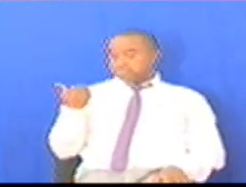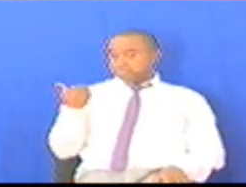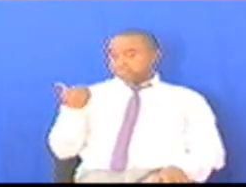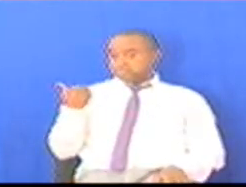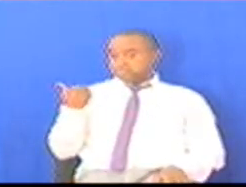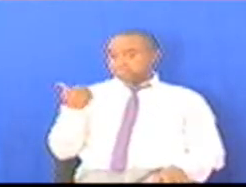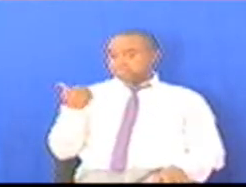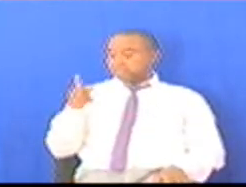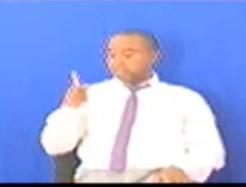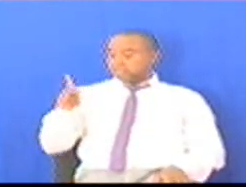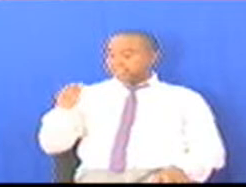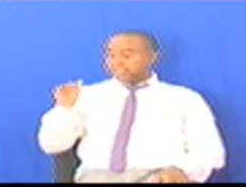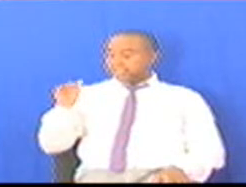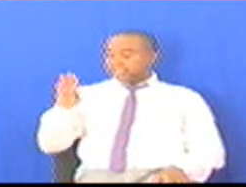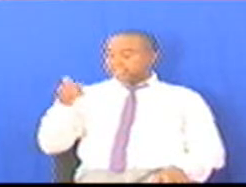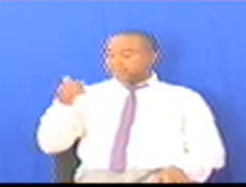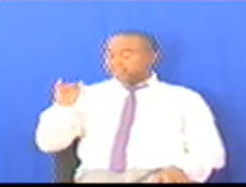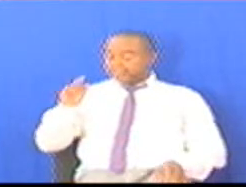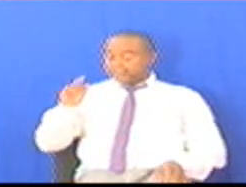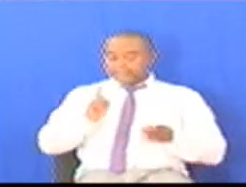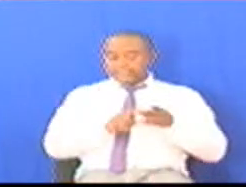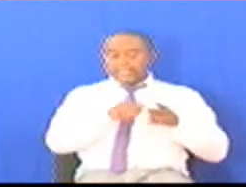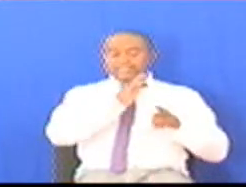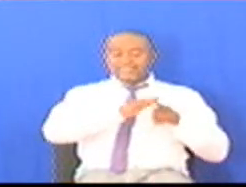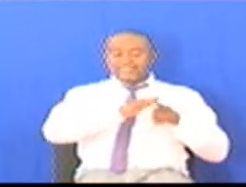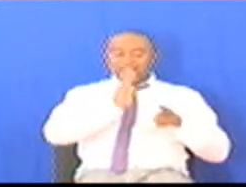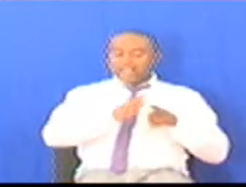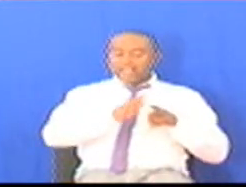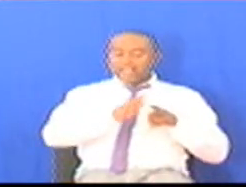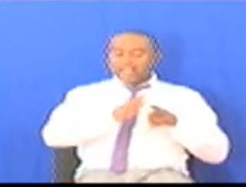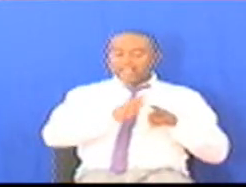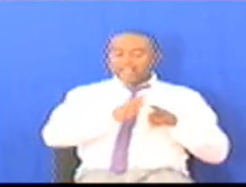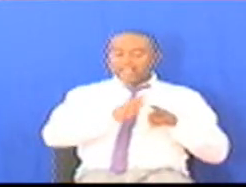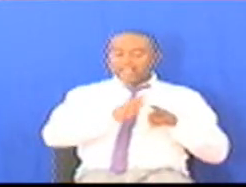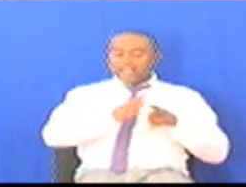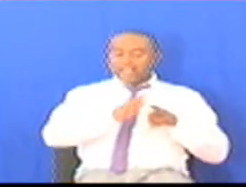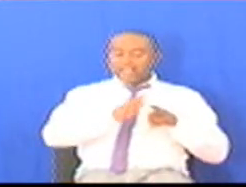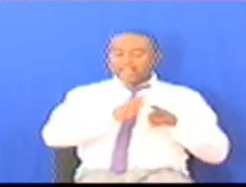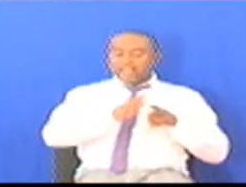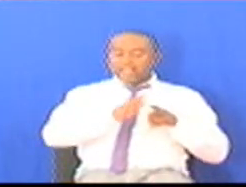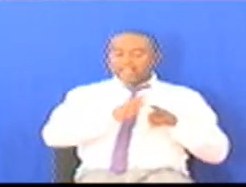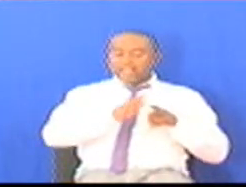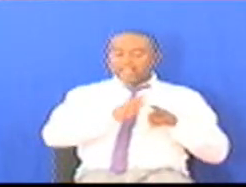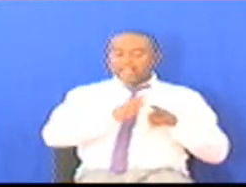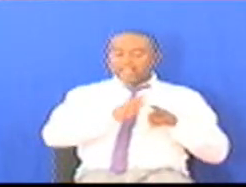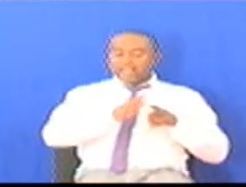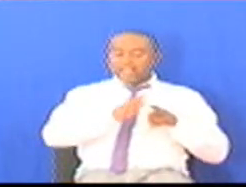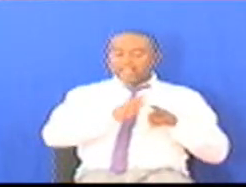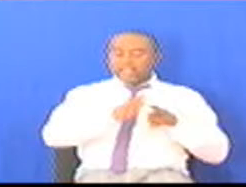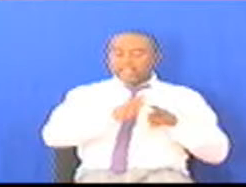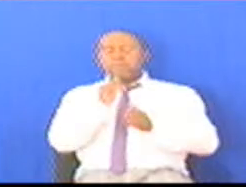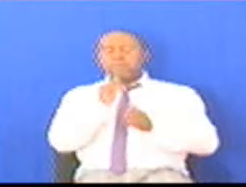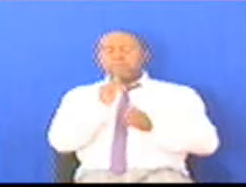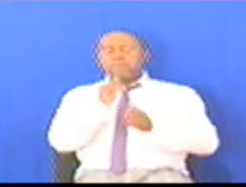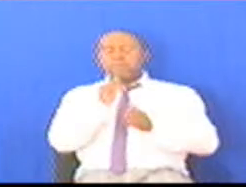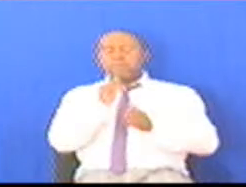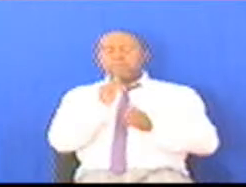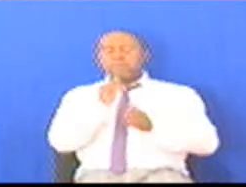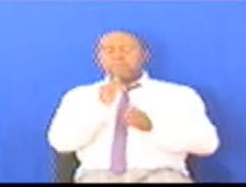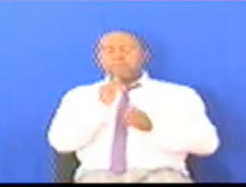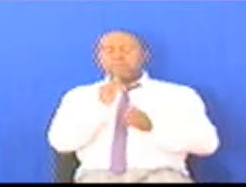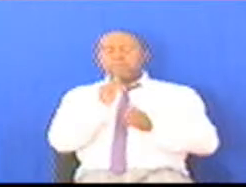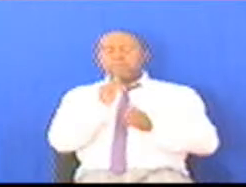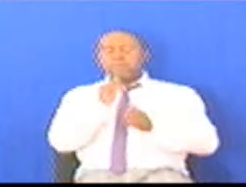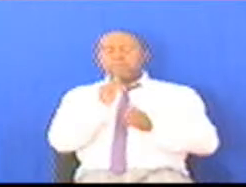Kibiti Na Amboni Tanga Pale Kwepo Na Mambo Yabaya Natakia Kutokea Kama Ya Isis